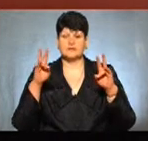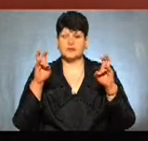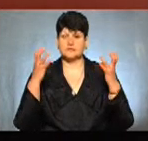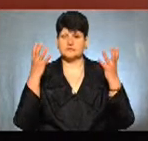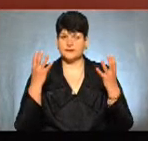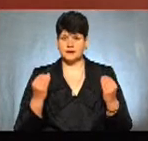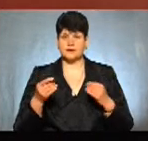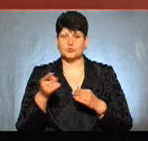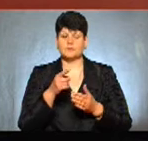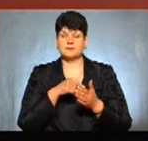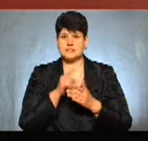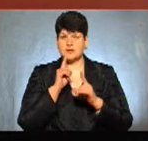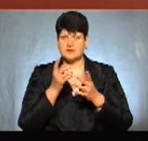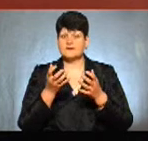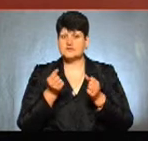Тернопільська міська рада